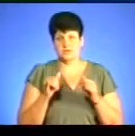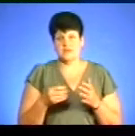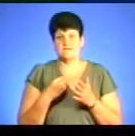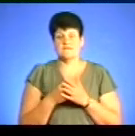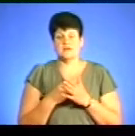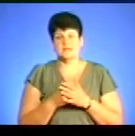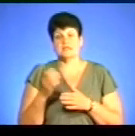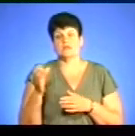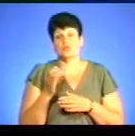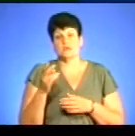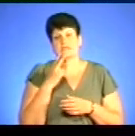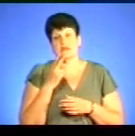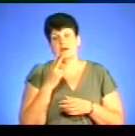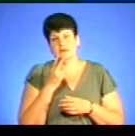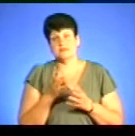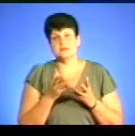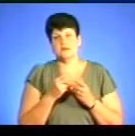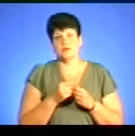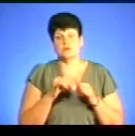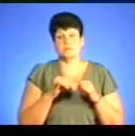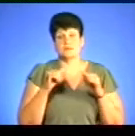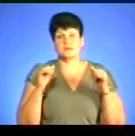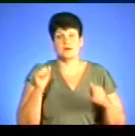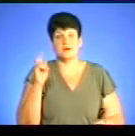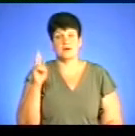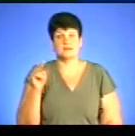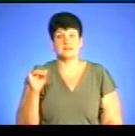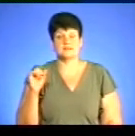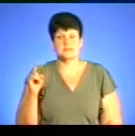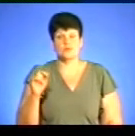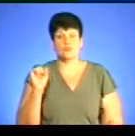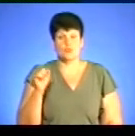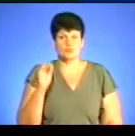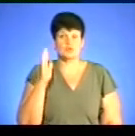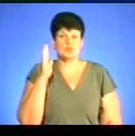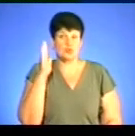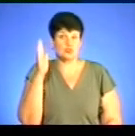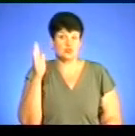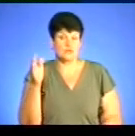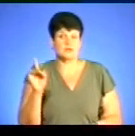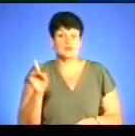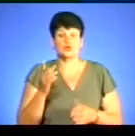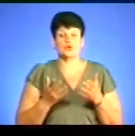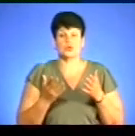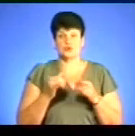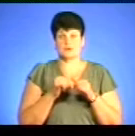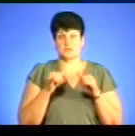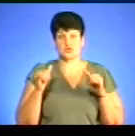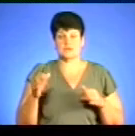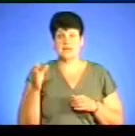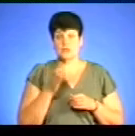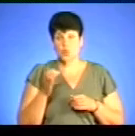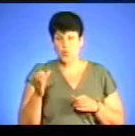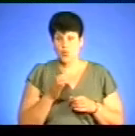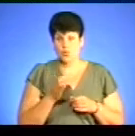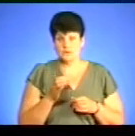алкоголю і сигарет і за рахунок підняття акцизу. Тому можемо, в принципі, спрогнозувати, що якщо росте алкоголь так